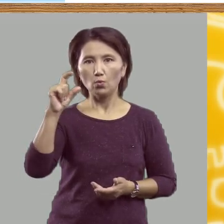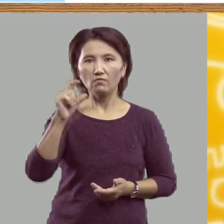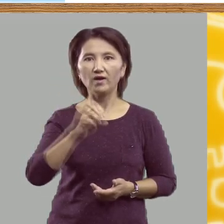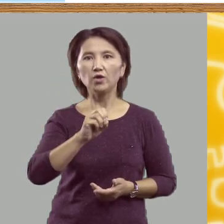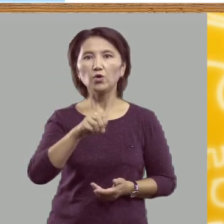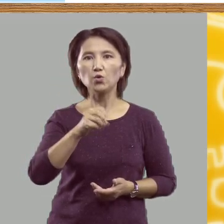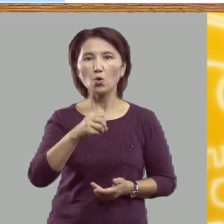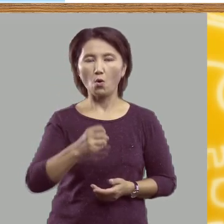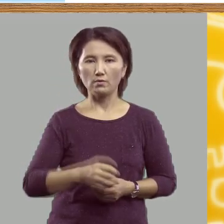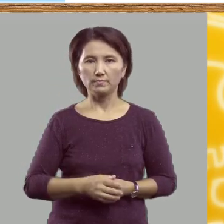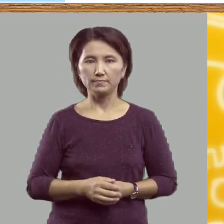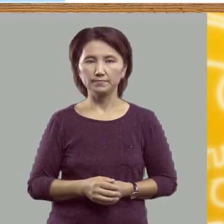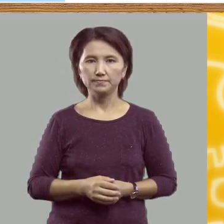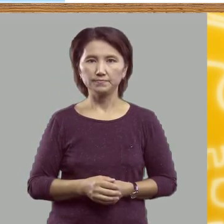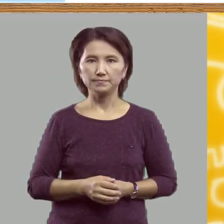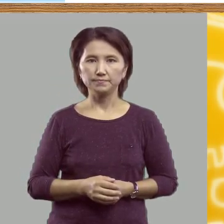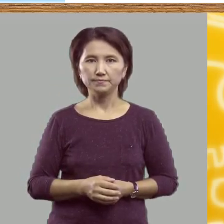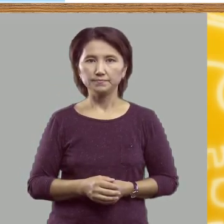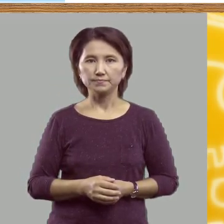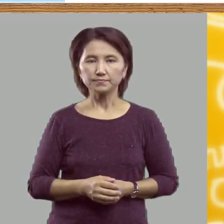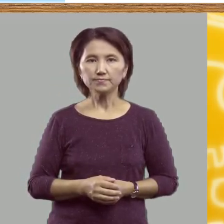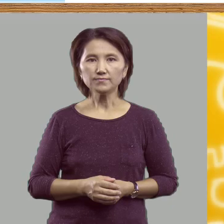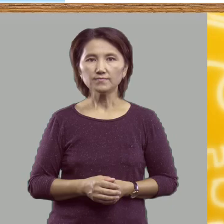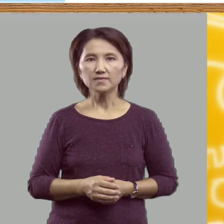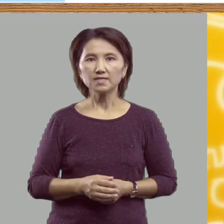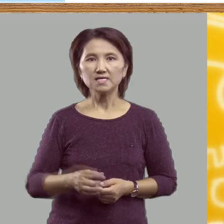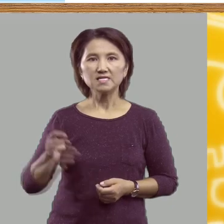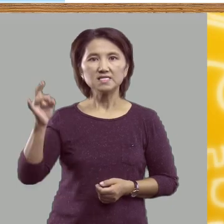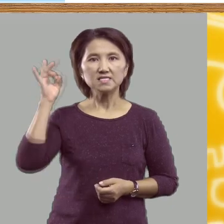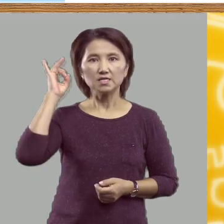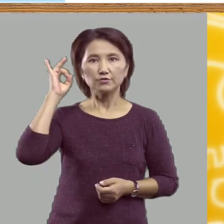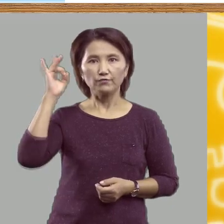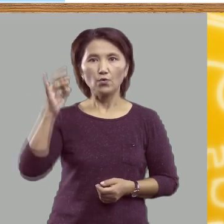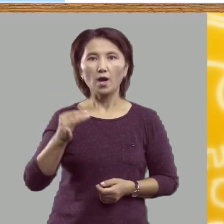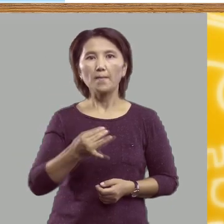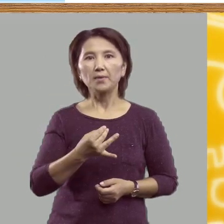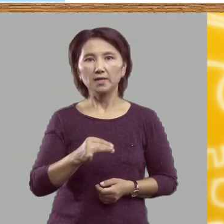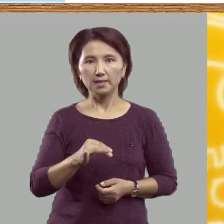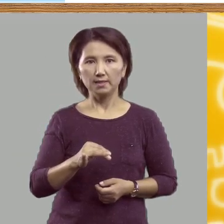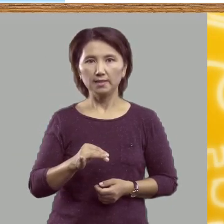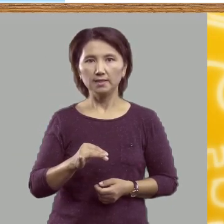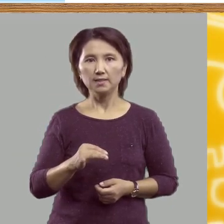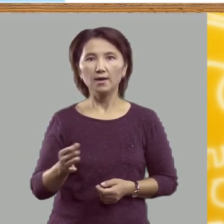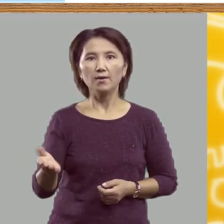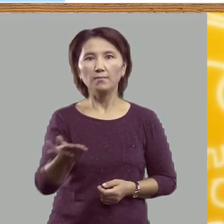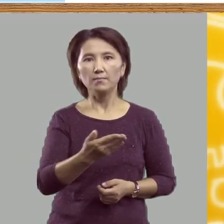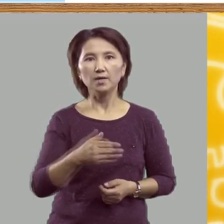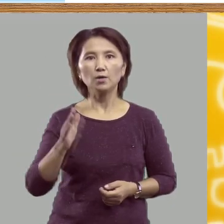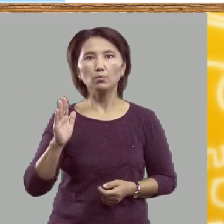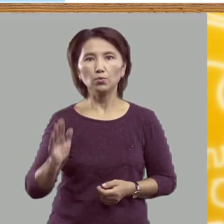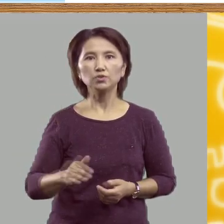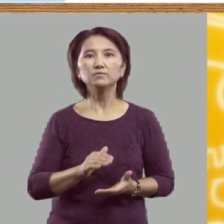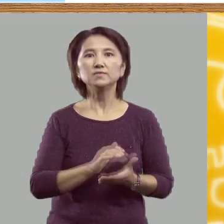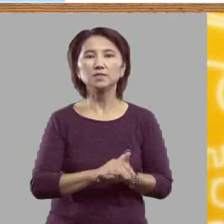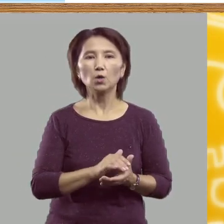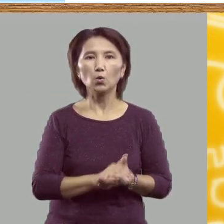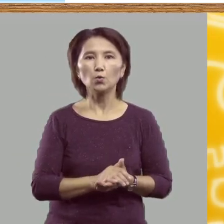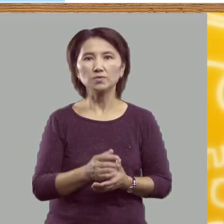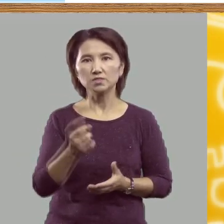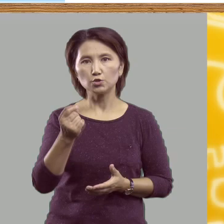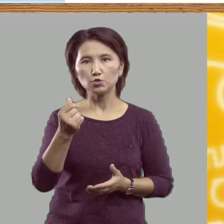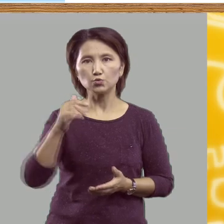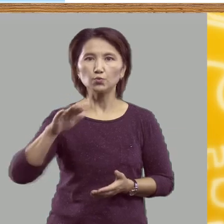А со звуком ИЙ мы будем знакомиться с вами чуть позже.